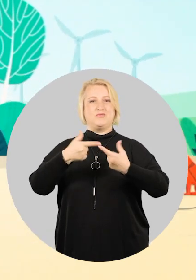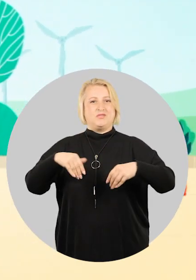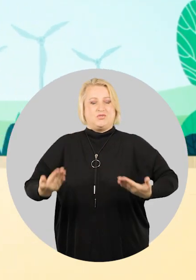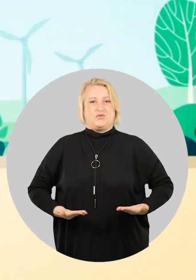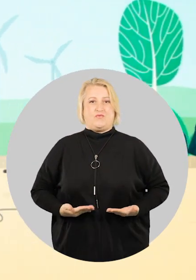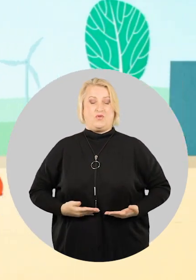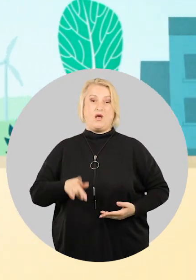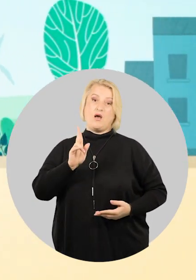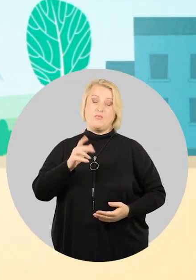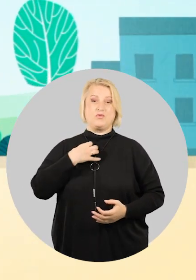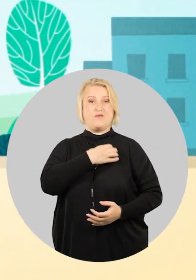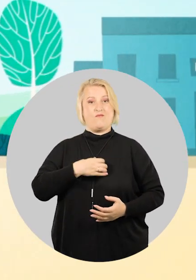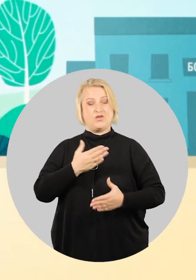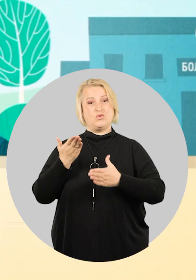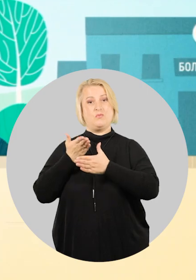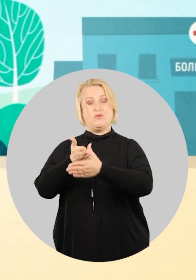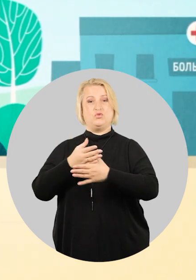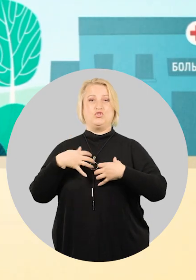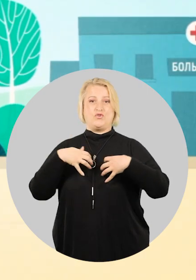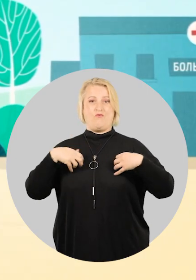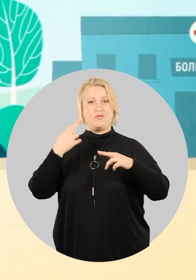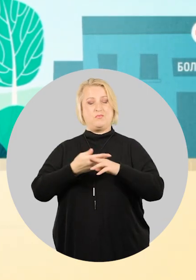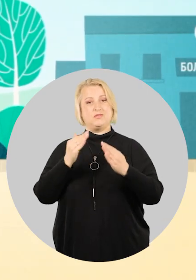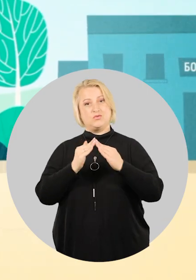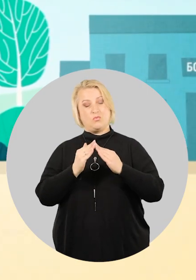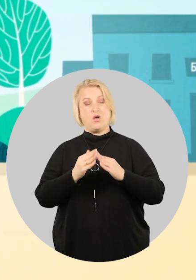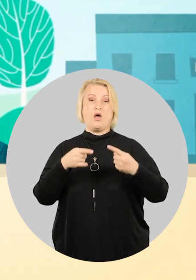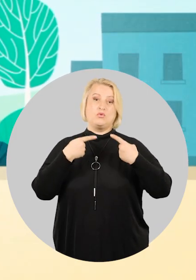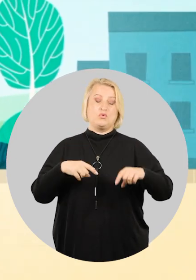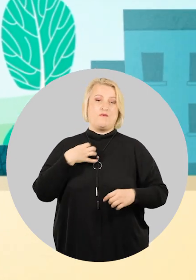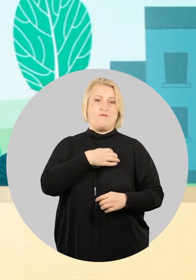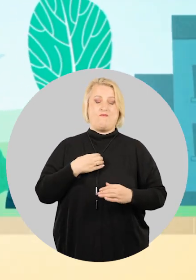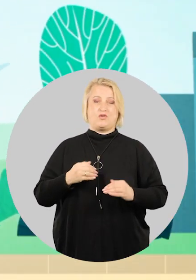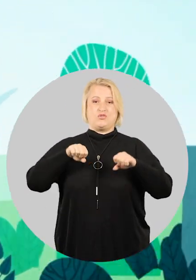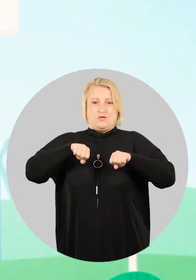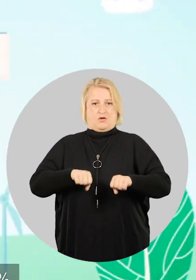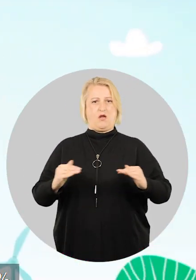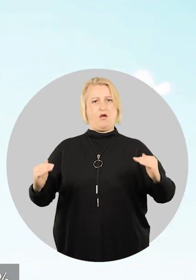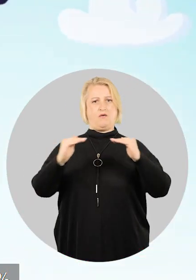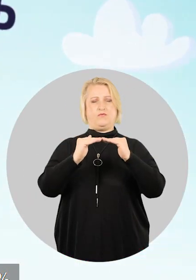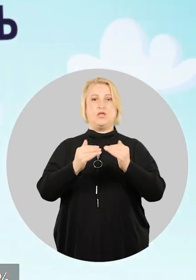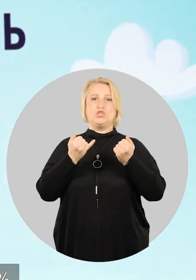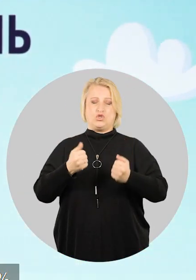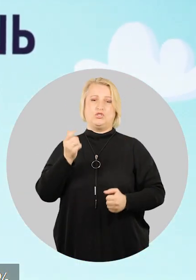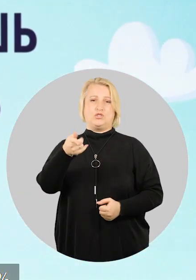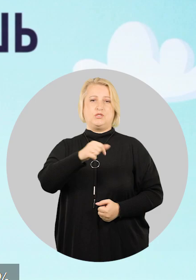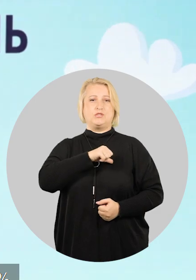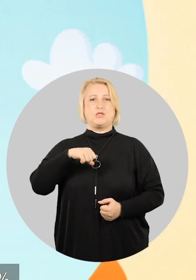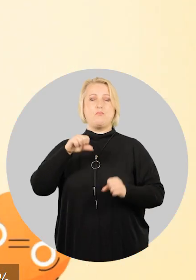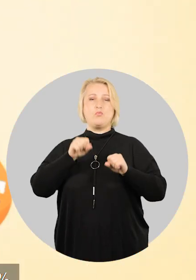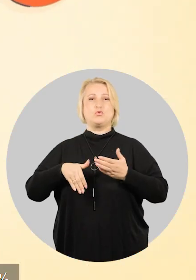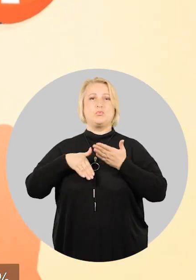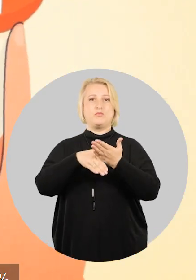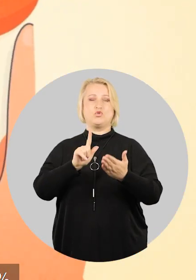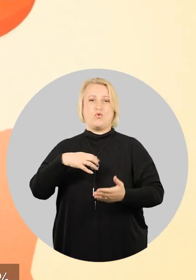живет. Некоторым важно помочь бездомным животным, другим важно равенство прав. Теперь и ты можешь посодействовать